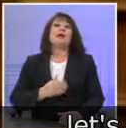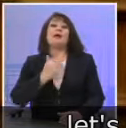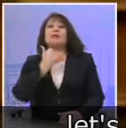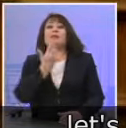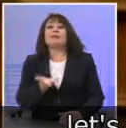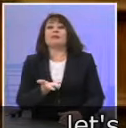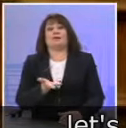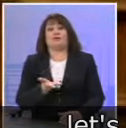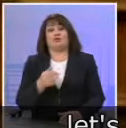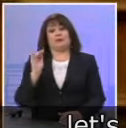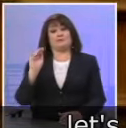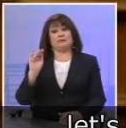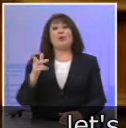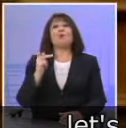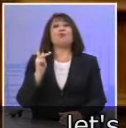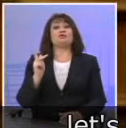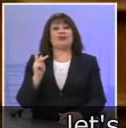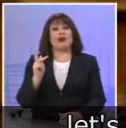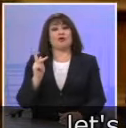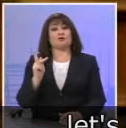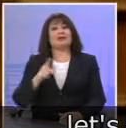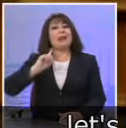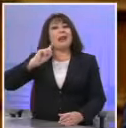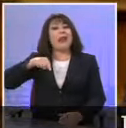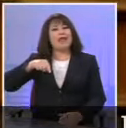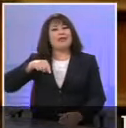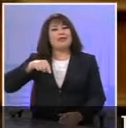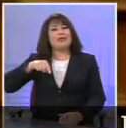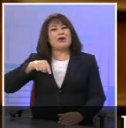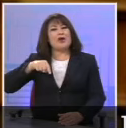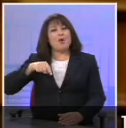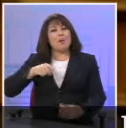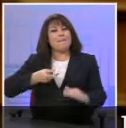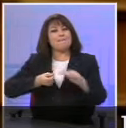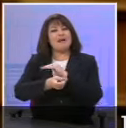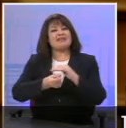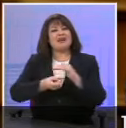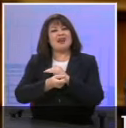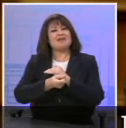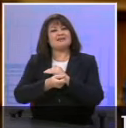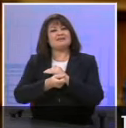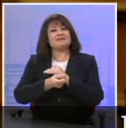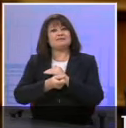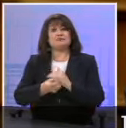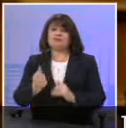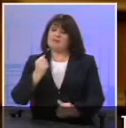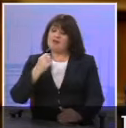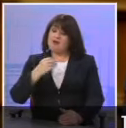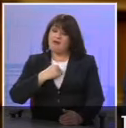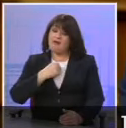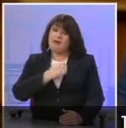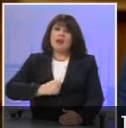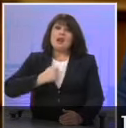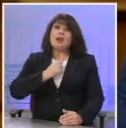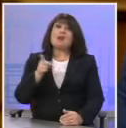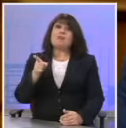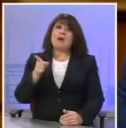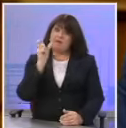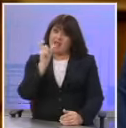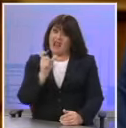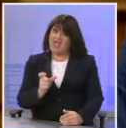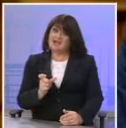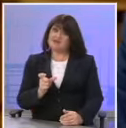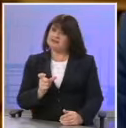πρόκειται, κύριε Κουμουτσάκο, για λάθρο μετανάστες και λυπάμαι πάρα πολύ. Δεν περίμενα από εσάς να υιοθετήσετε αυτούς τους χαρακτηρισμούς.